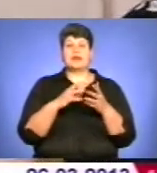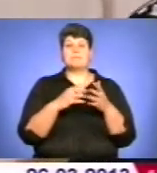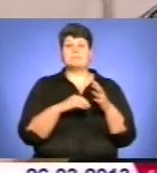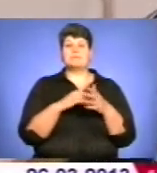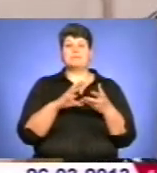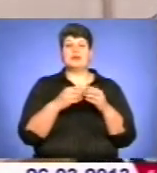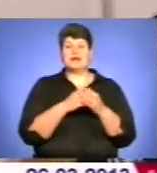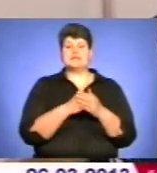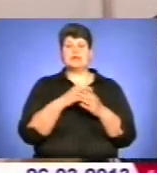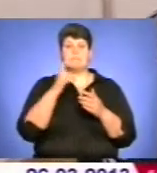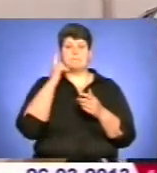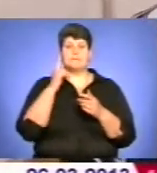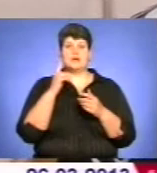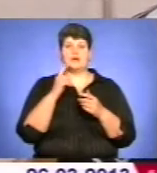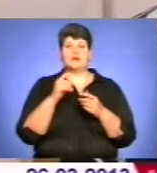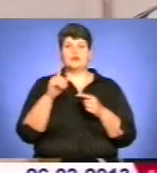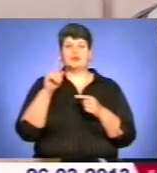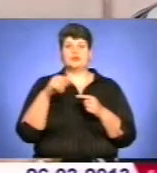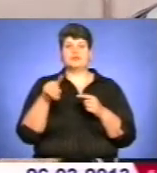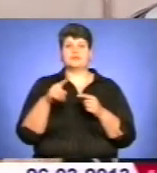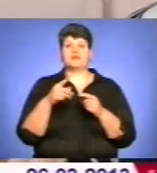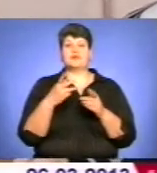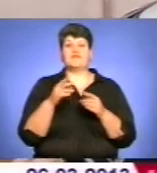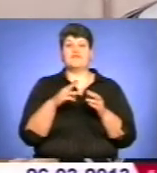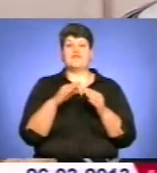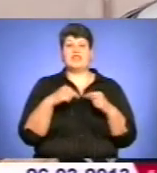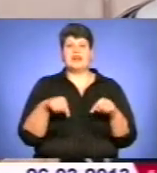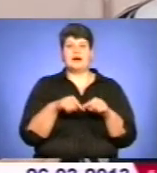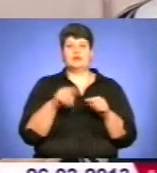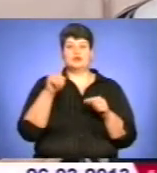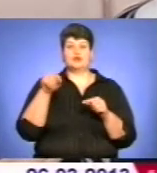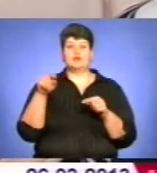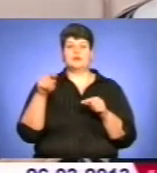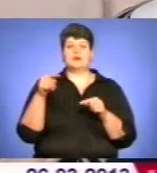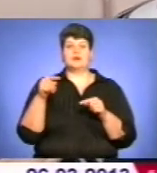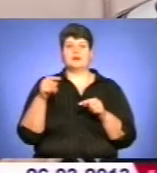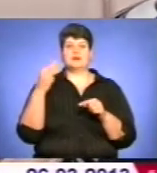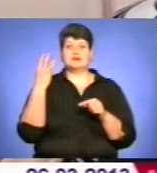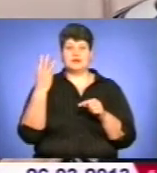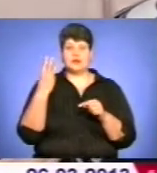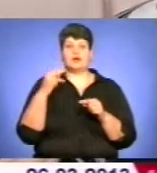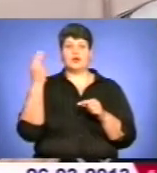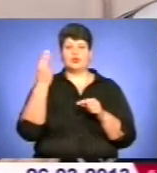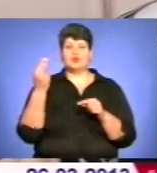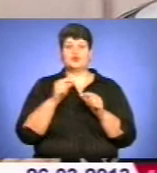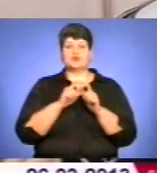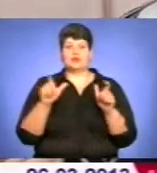Медовій 6 зробили філіал 3 художньої школи. Я не можу нічого сама добитися, тому